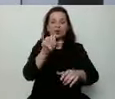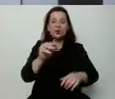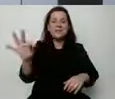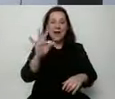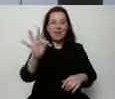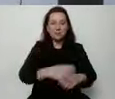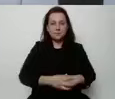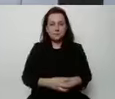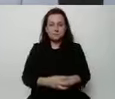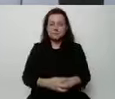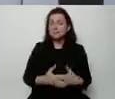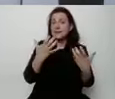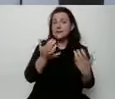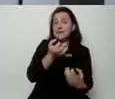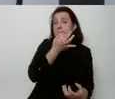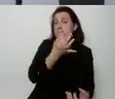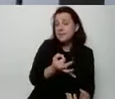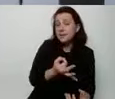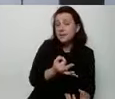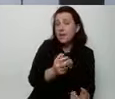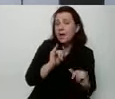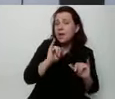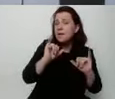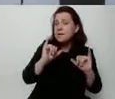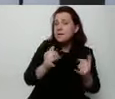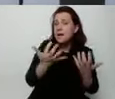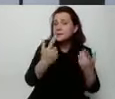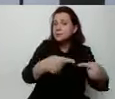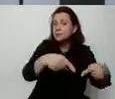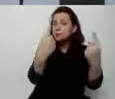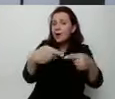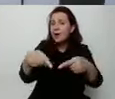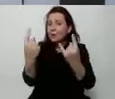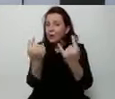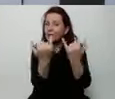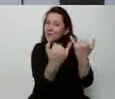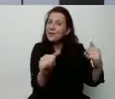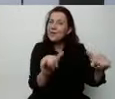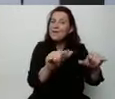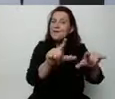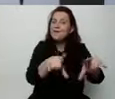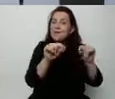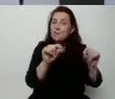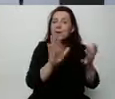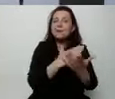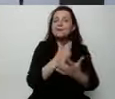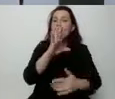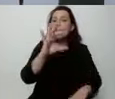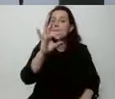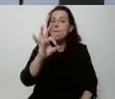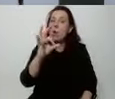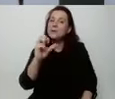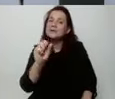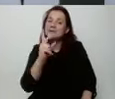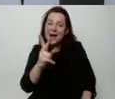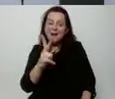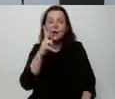Chciałabym zapytać, jak pan zamierza przekonywać do siebie wyborców, na przykład Krzysztofa Bosaka, Kosiniaka Kamysza